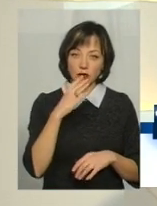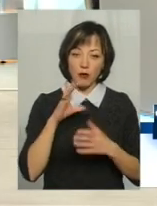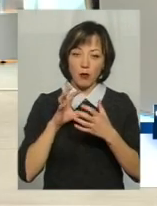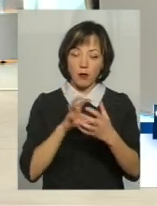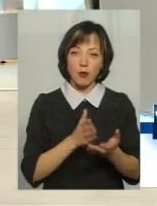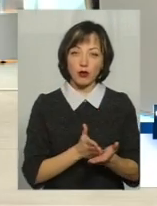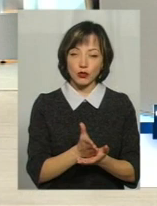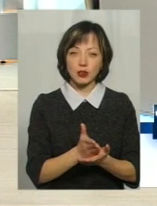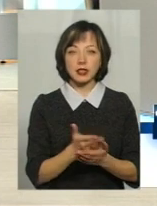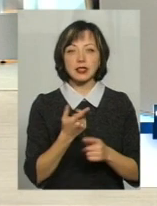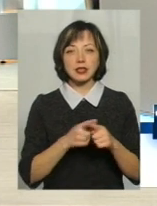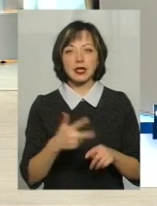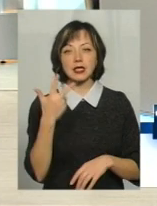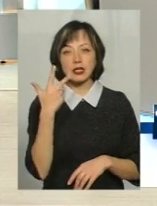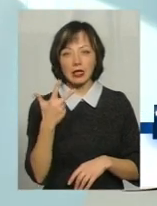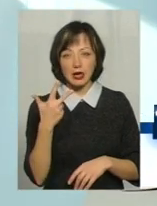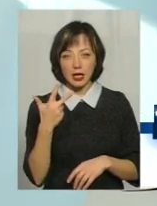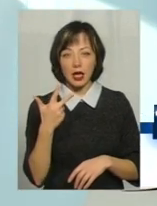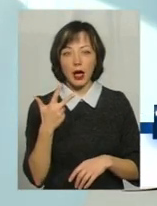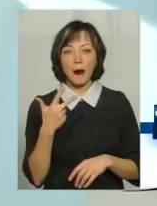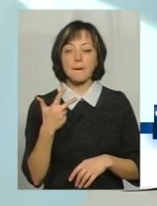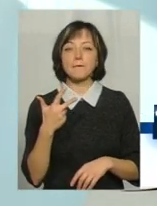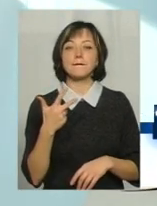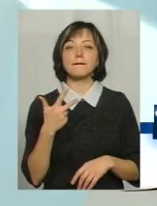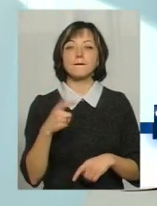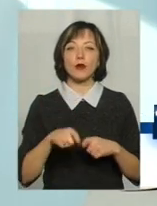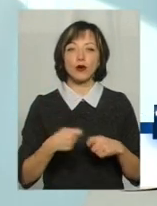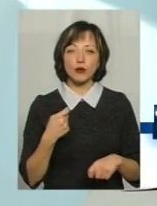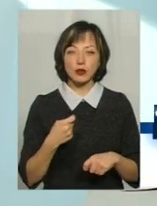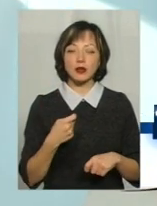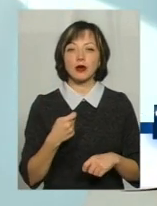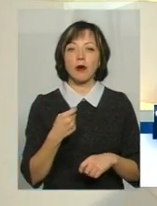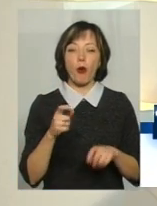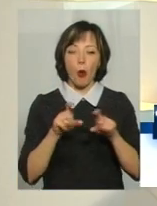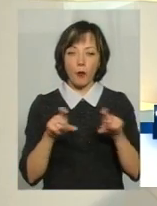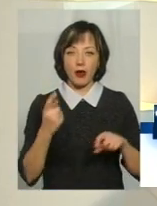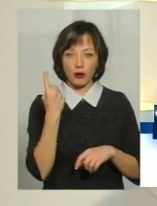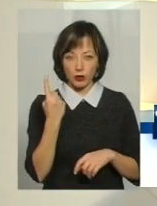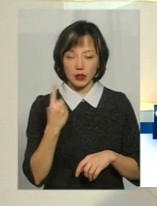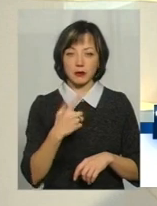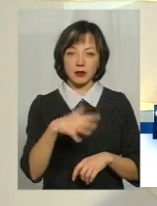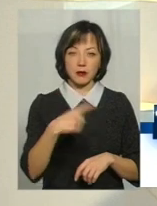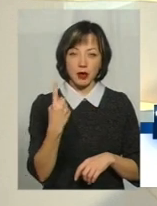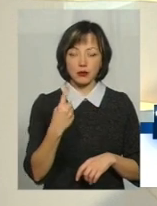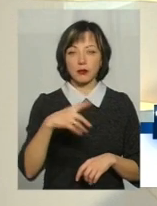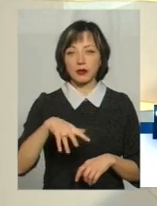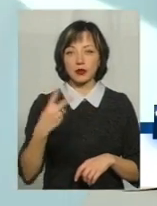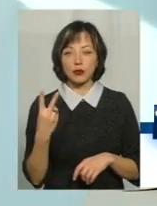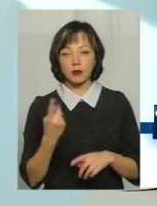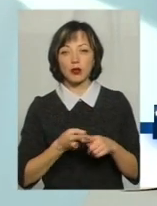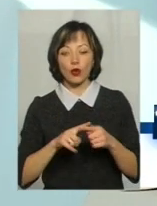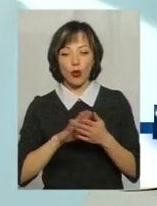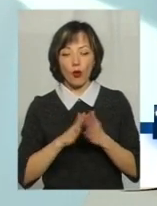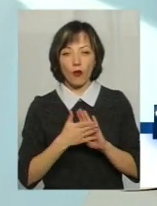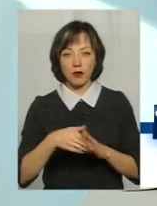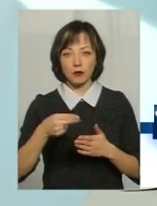52-му також? Це три порушення по об'єкту конкурсу. Тобто 51-й, 52-й маршрут. Це один об'єкт? Так, це об'єкт. І договір укладається